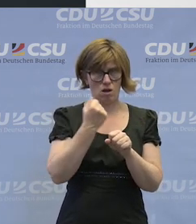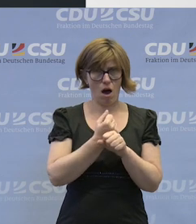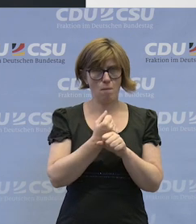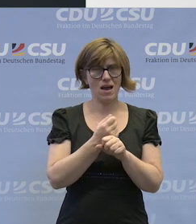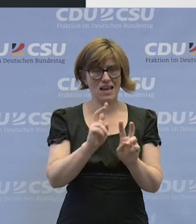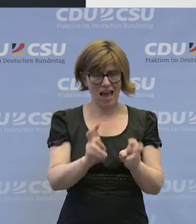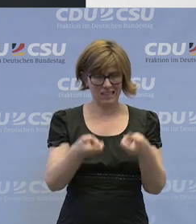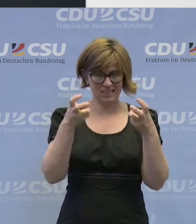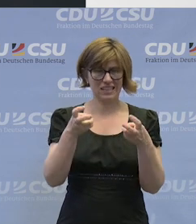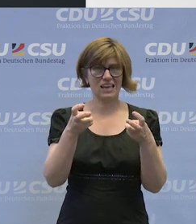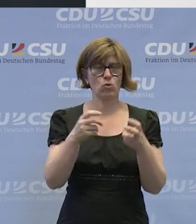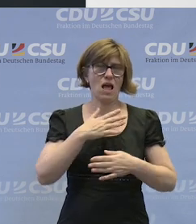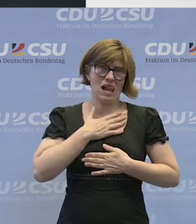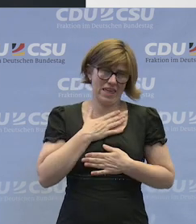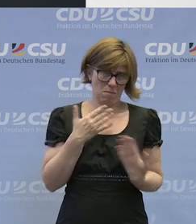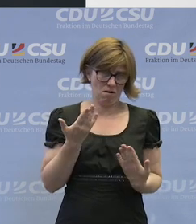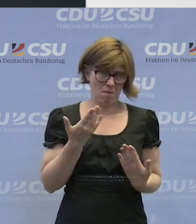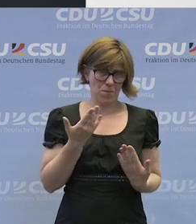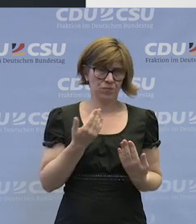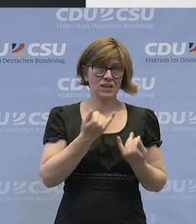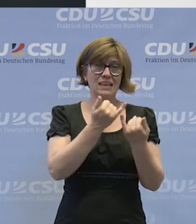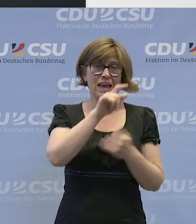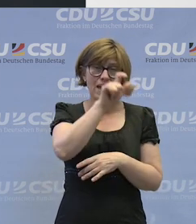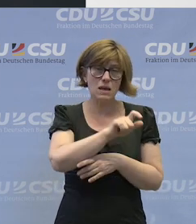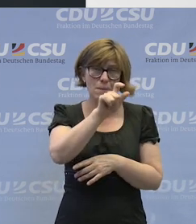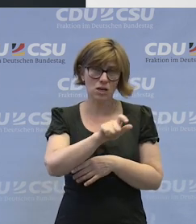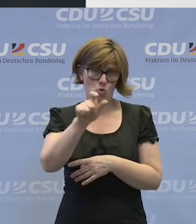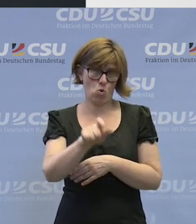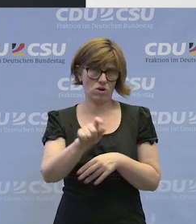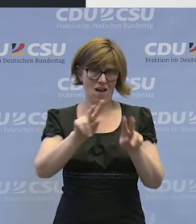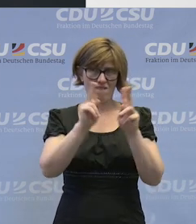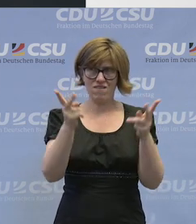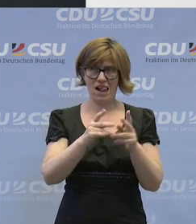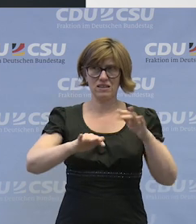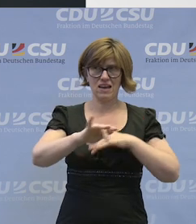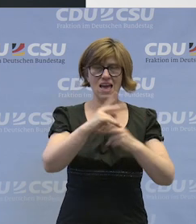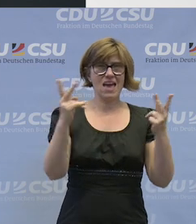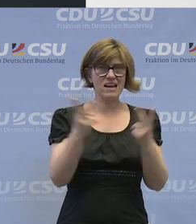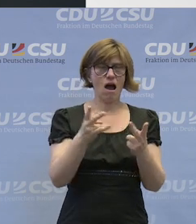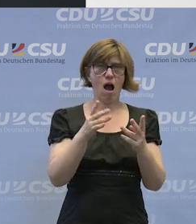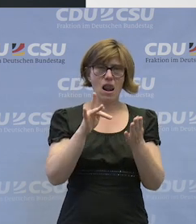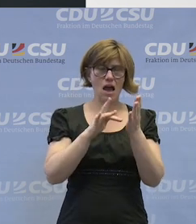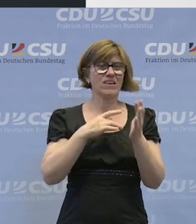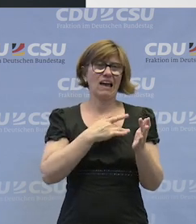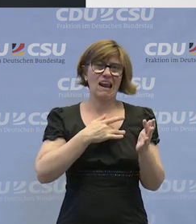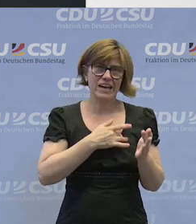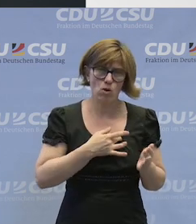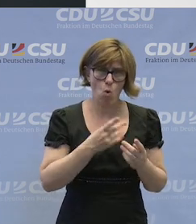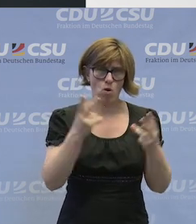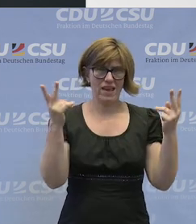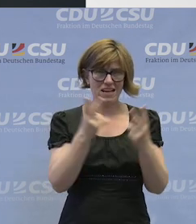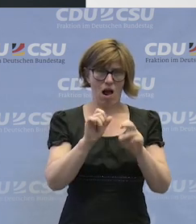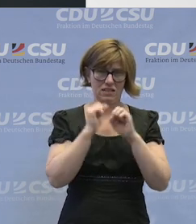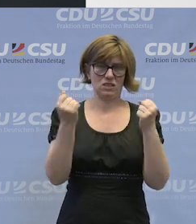Erziehung ist Liebe. Jeder Mensch, der auf der Welt lebt, egal in welcher Religion, in welcher